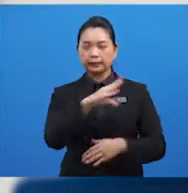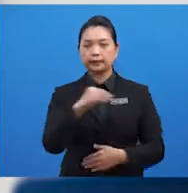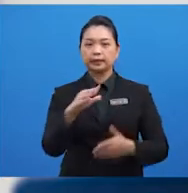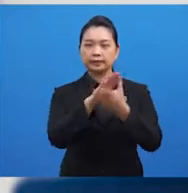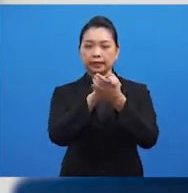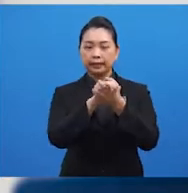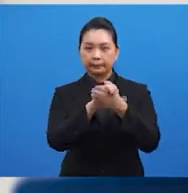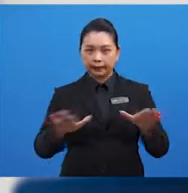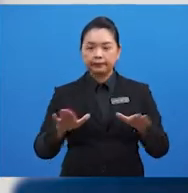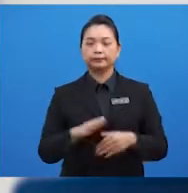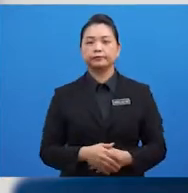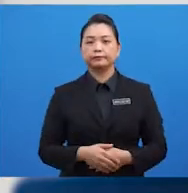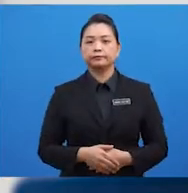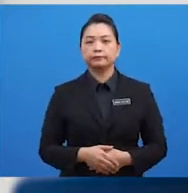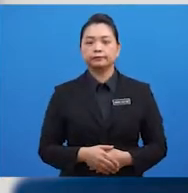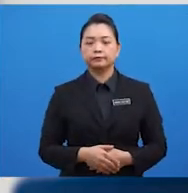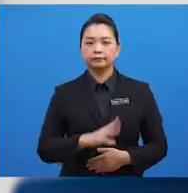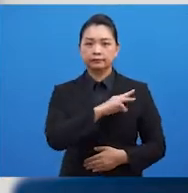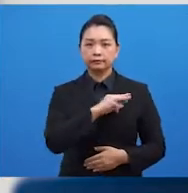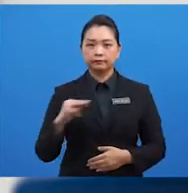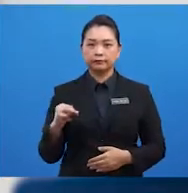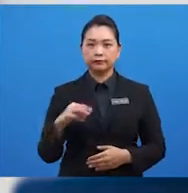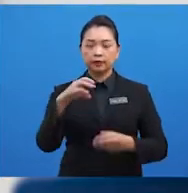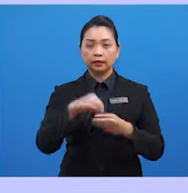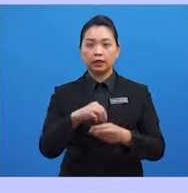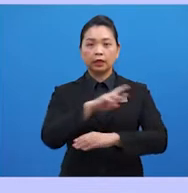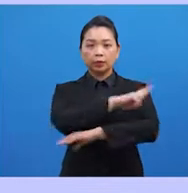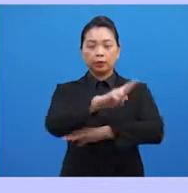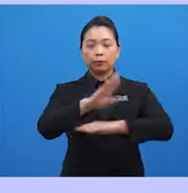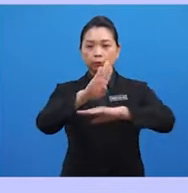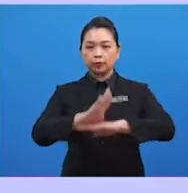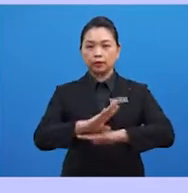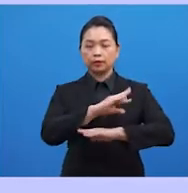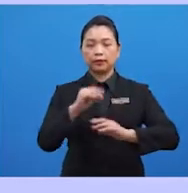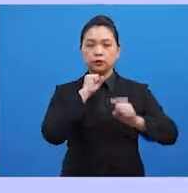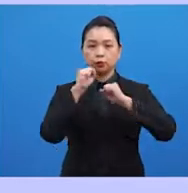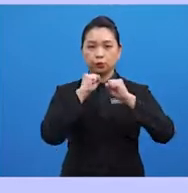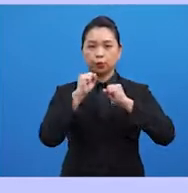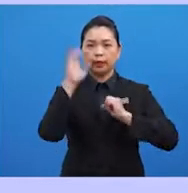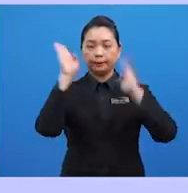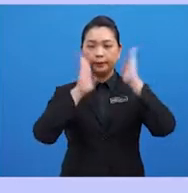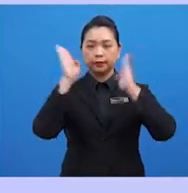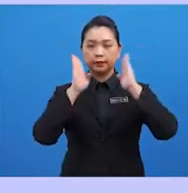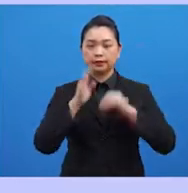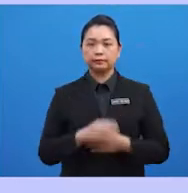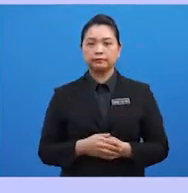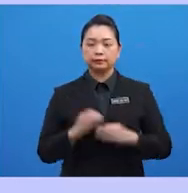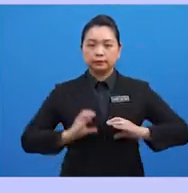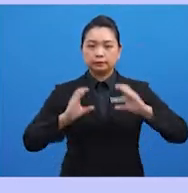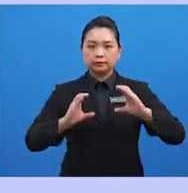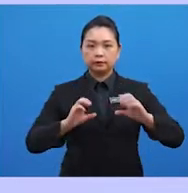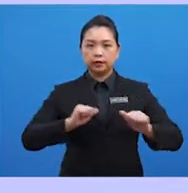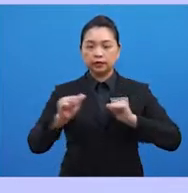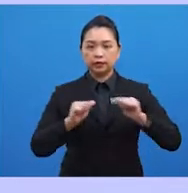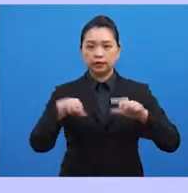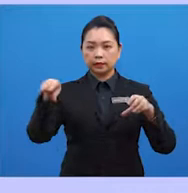selamat. Manakala dalam ruang budaya dan sosial, Malaysia juga secara